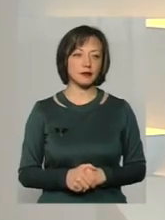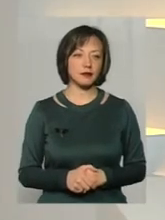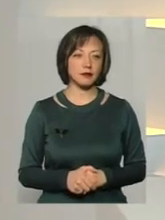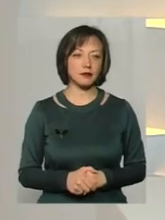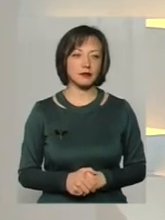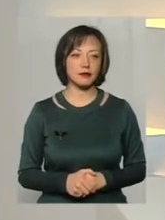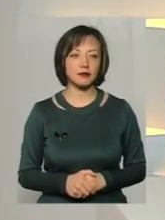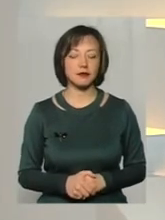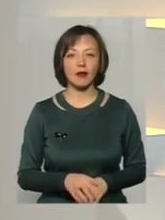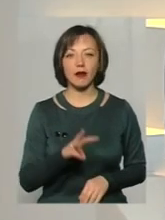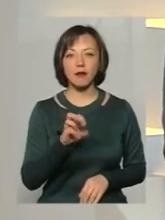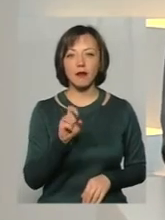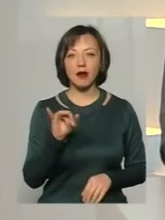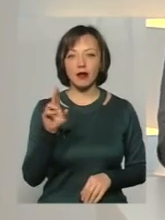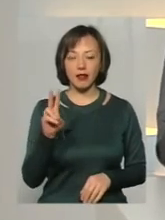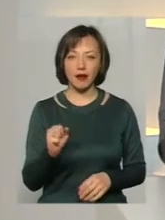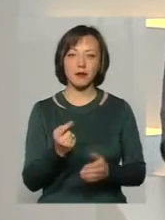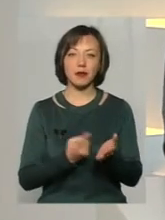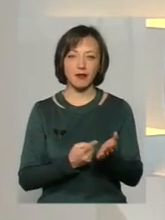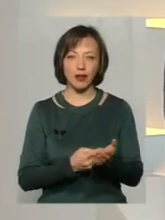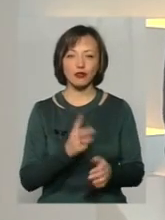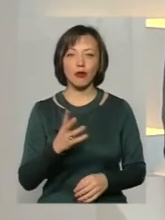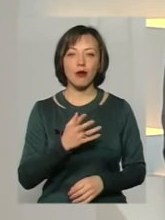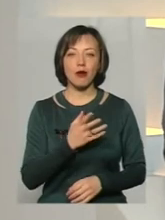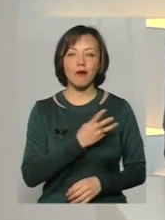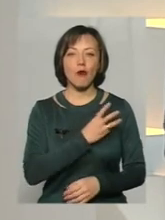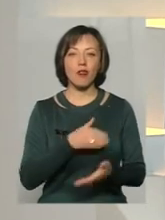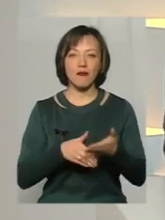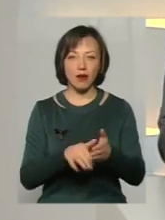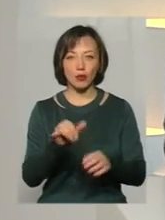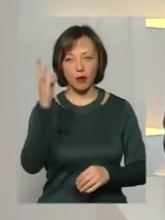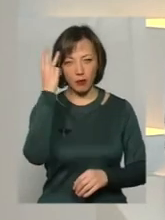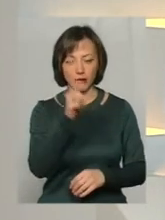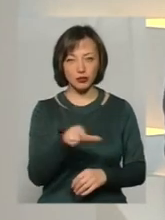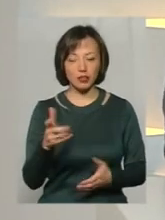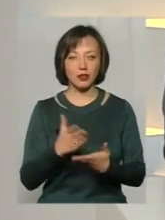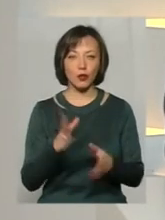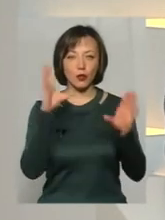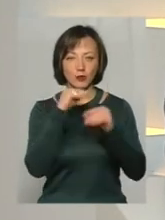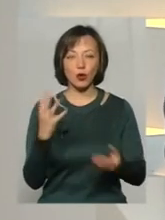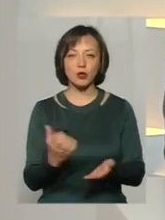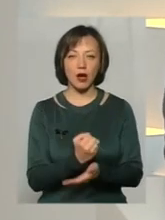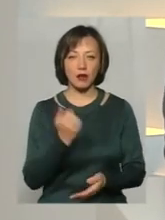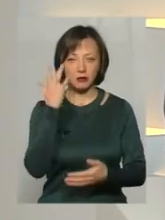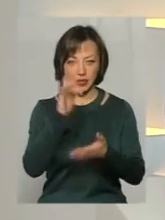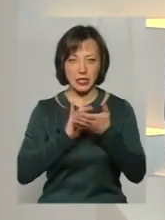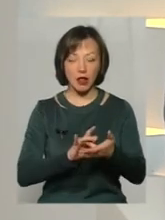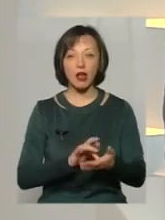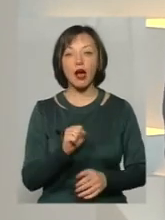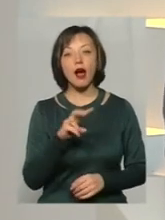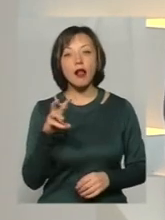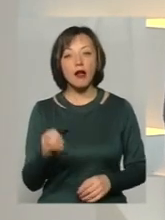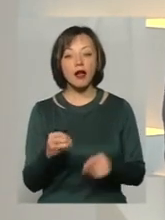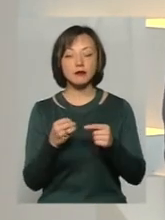Марина, одна із тих, яка підтверджує, що мотивація в хмельничан є, і що ми вміємо досягати поставлених цілей. Але все ж таки